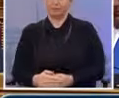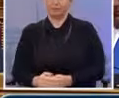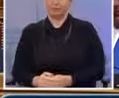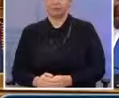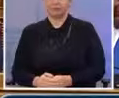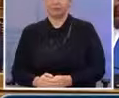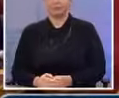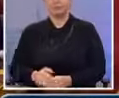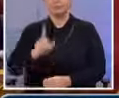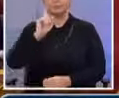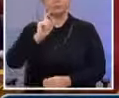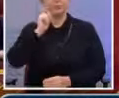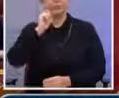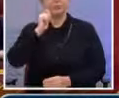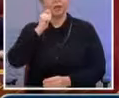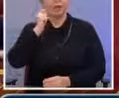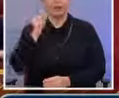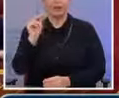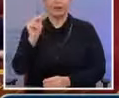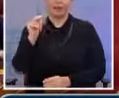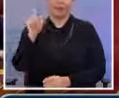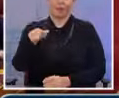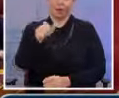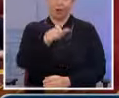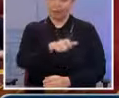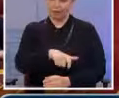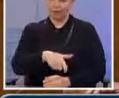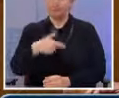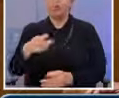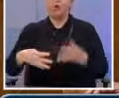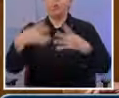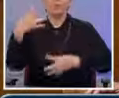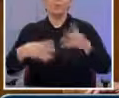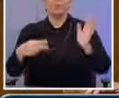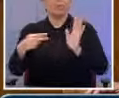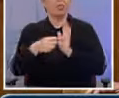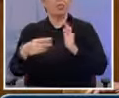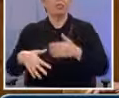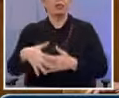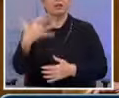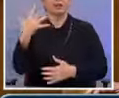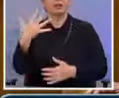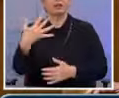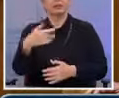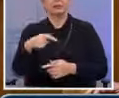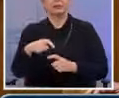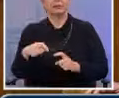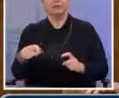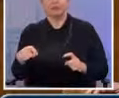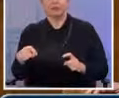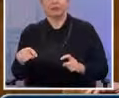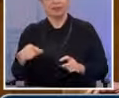Κυρίες και κύριοι βουλευτές, ο προϋπολογισμός του 2015 είναι μια εικόνα